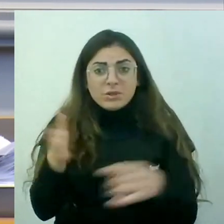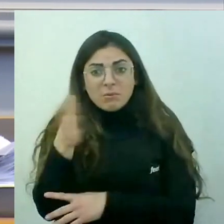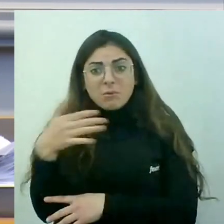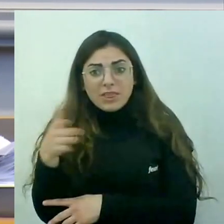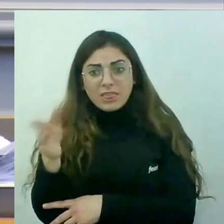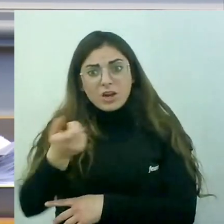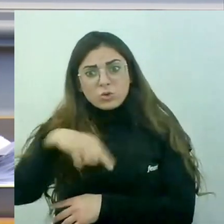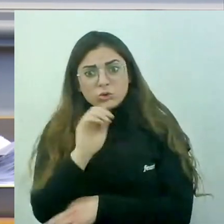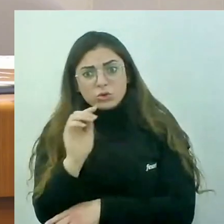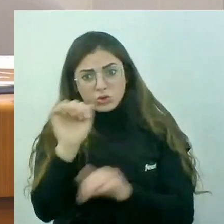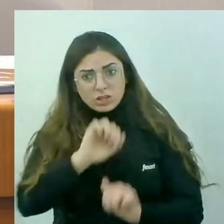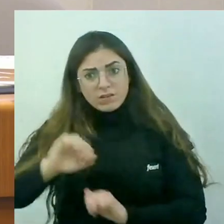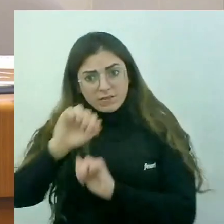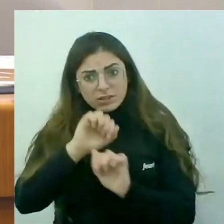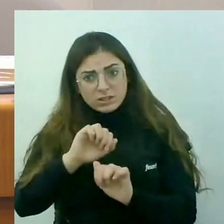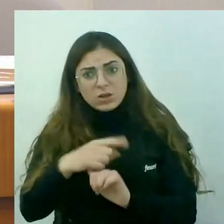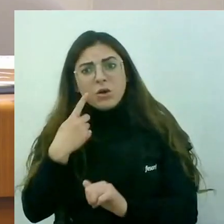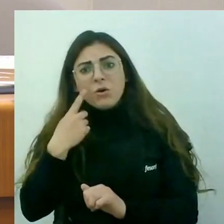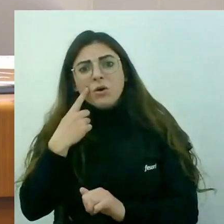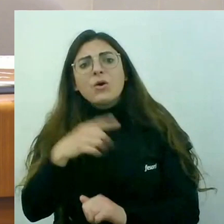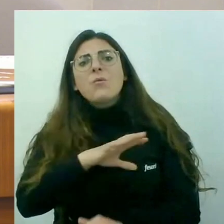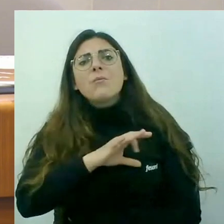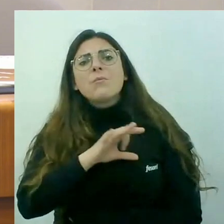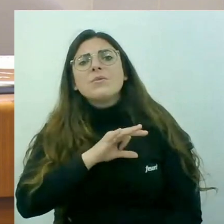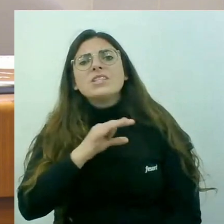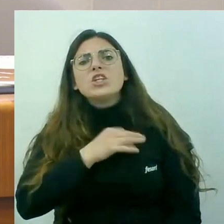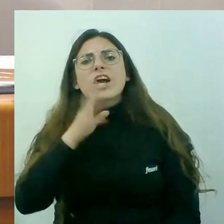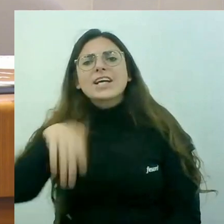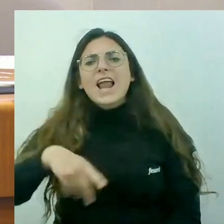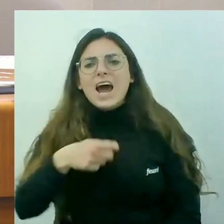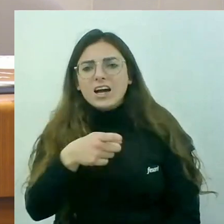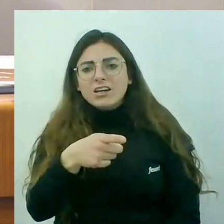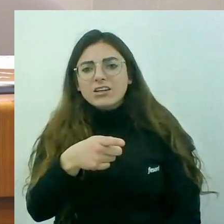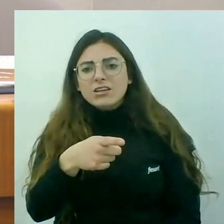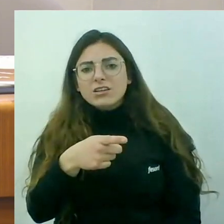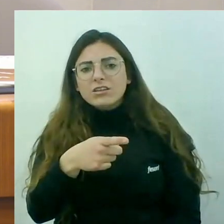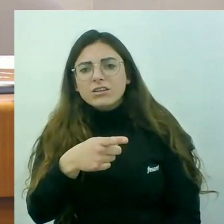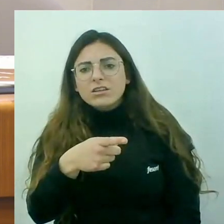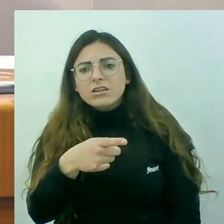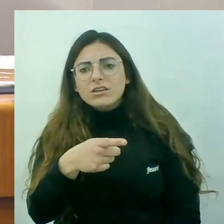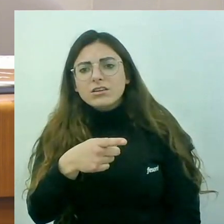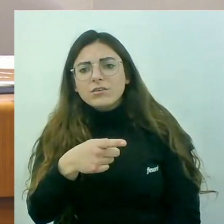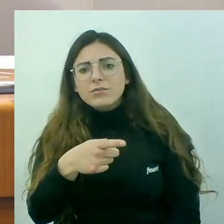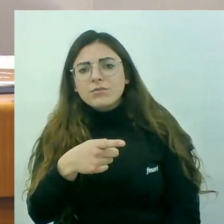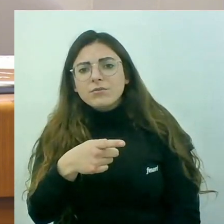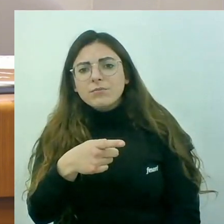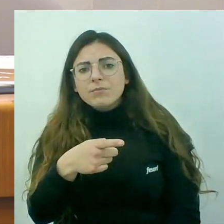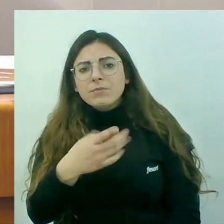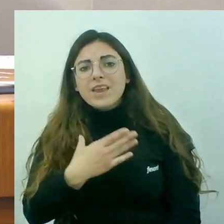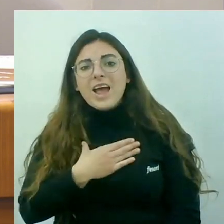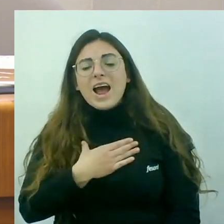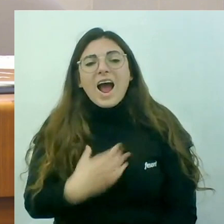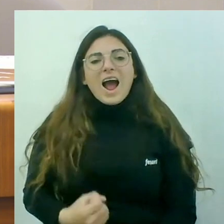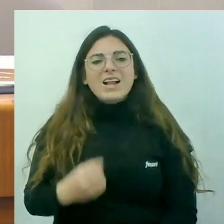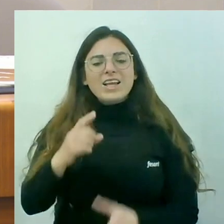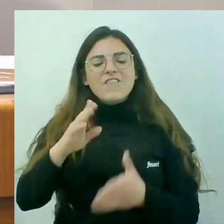més gent. Veu ahir a Maria José Català, li sona, eh? És la seva candidata a l'alcaldia de València. Pel